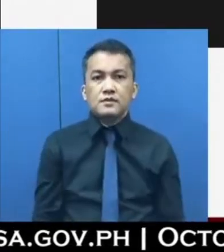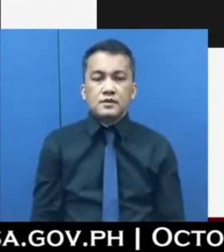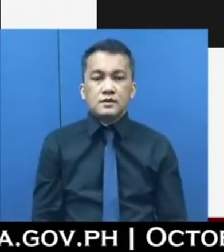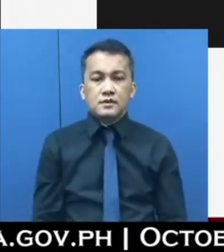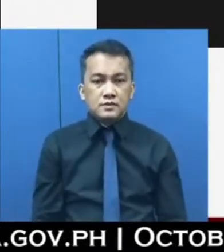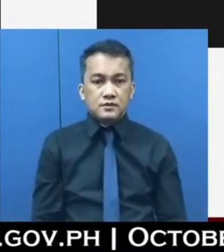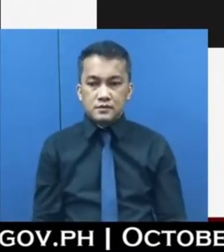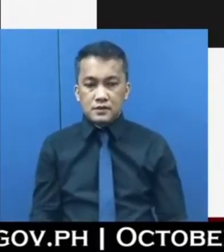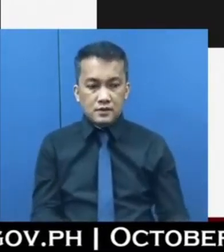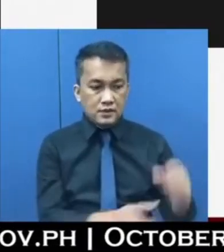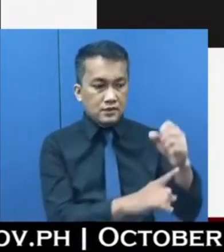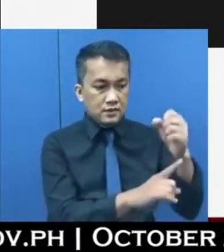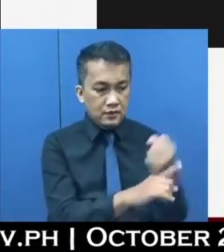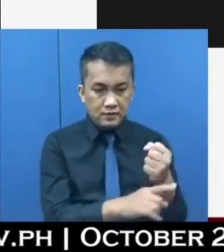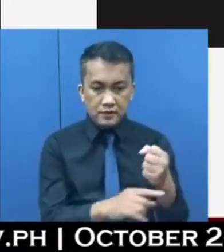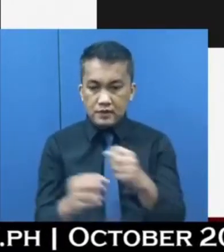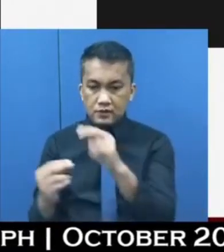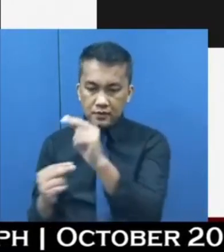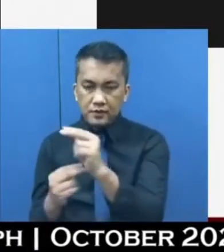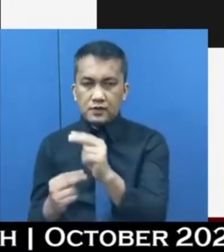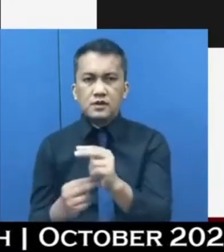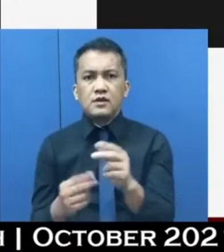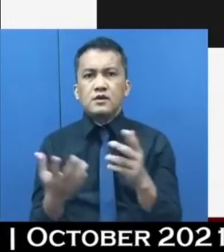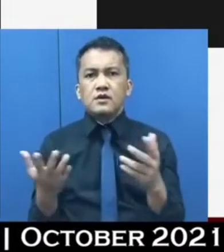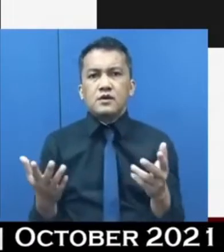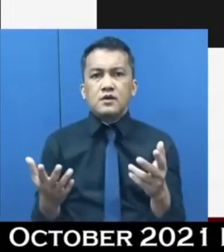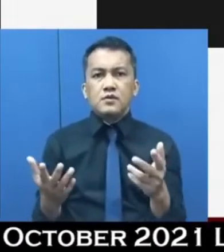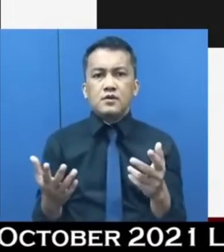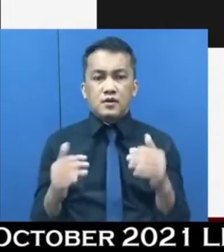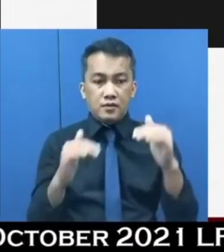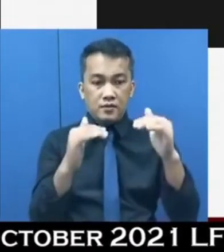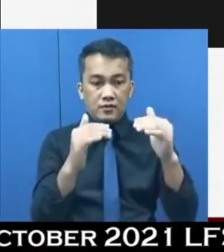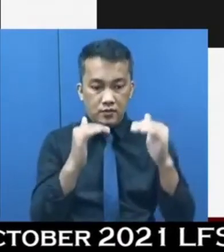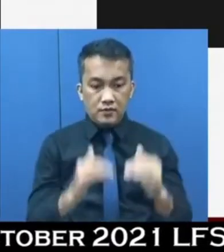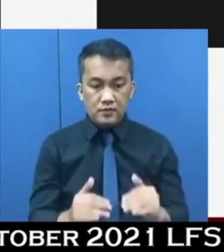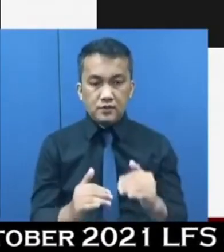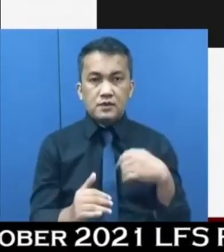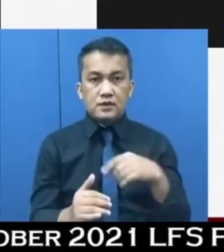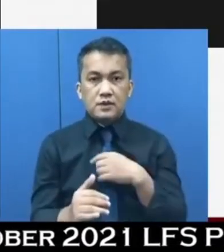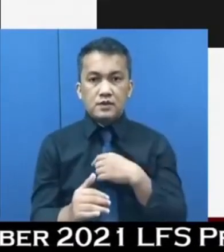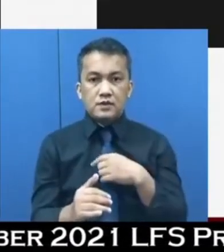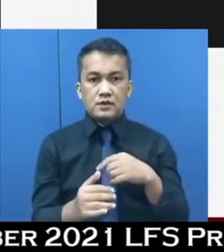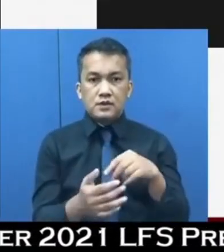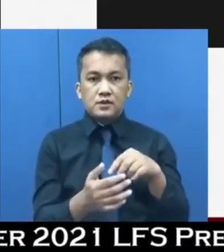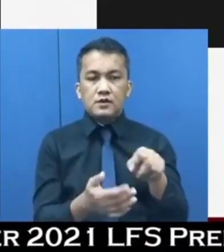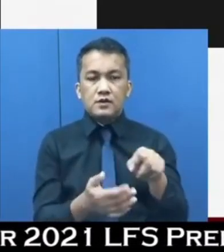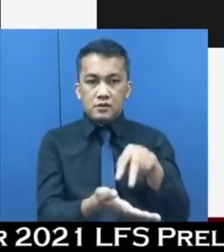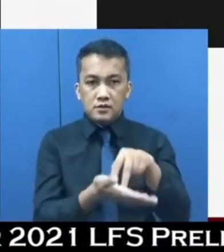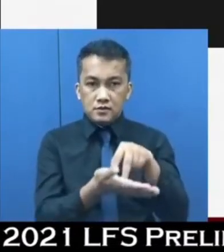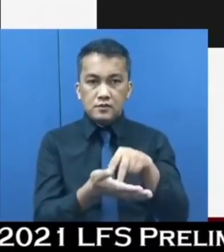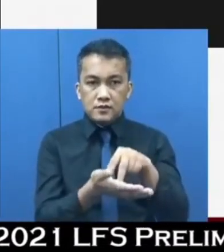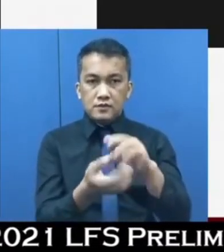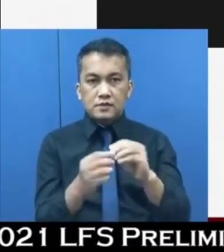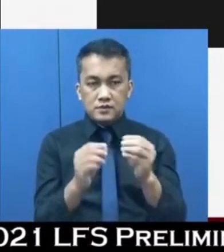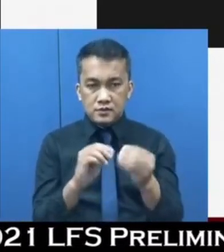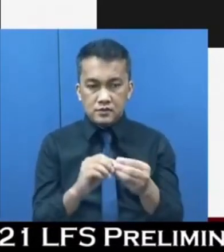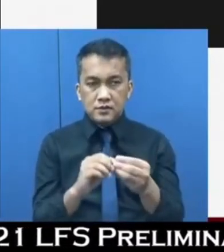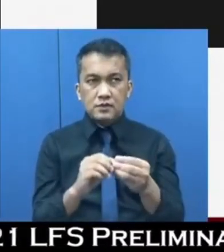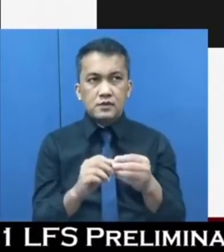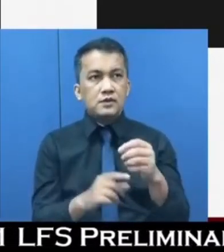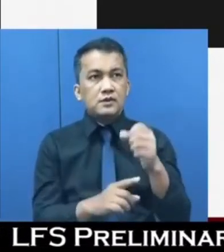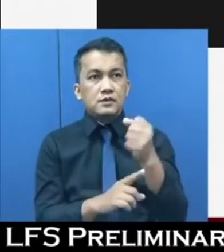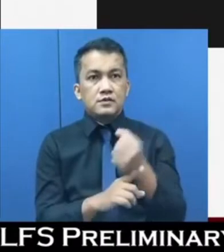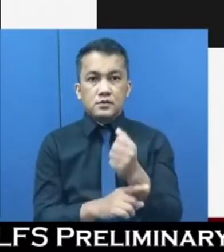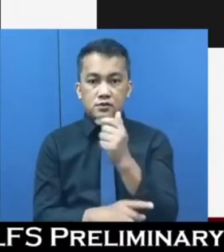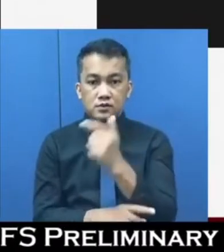September and November. Ang medyo talagang bumaba ay yung ating unemployment rate. Noong September 2021,